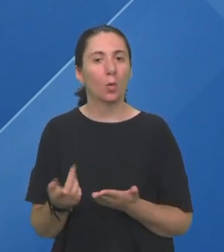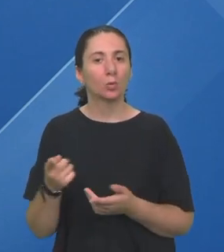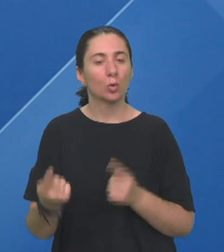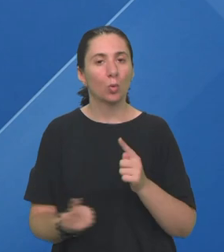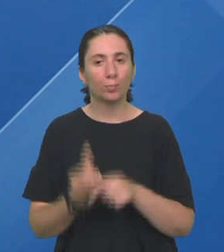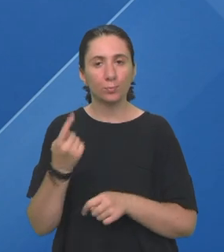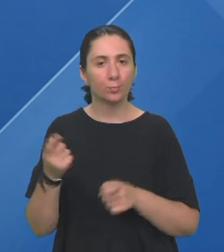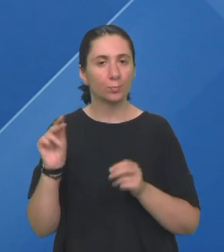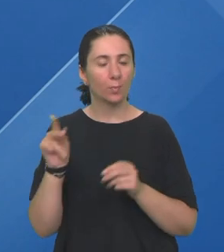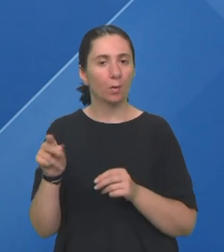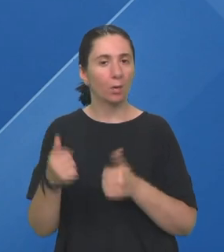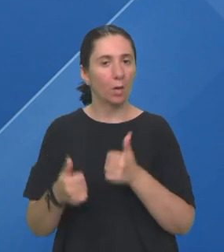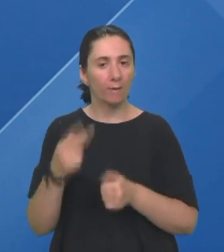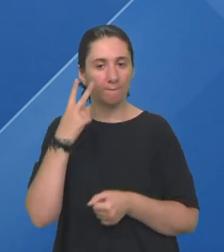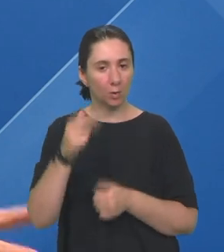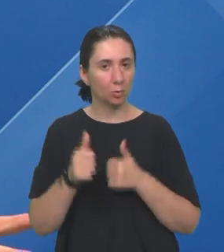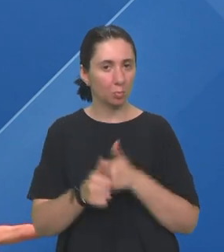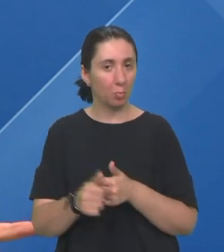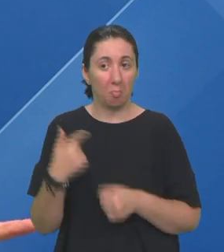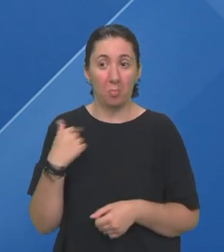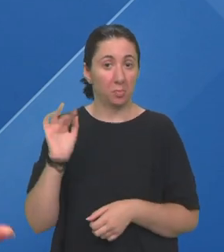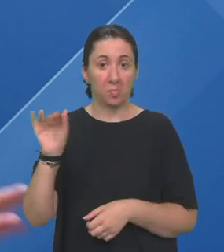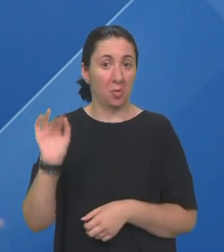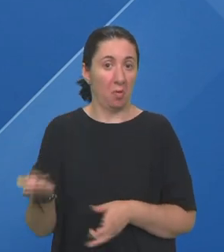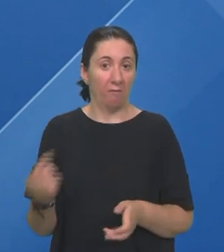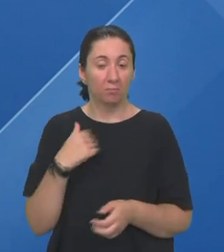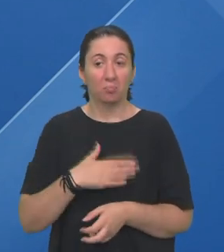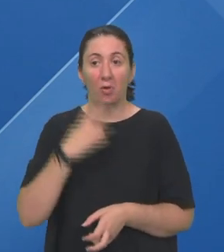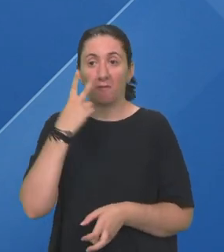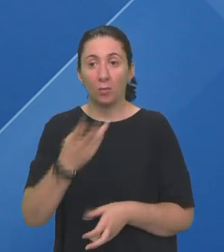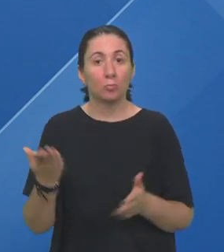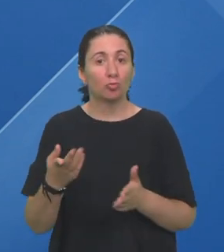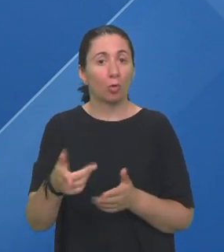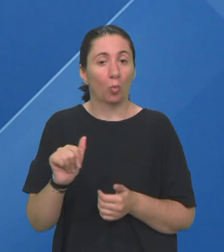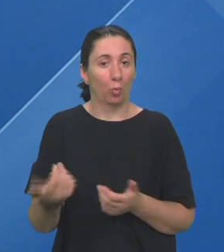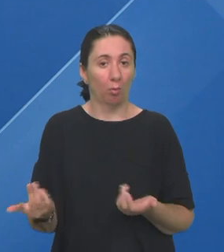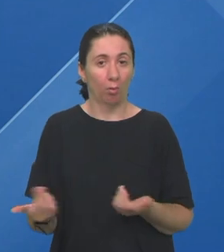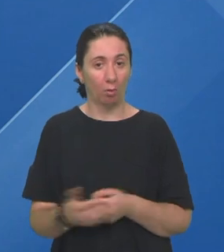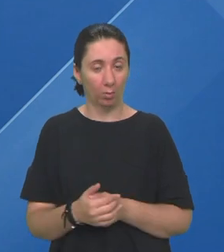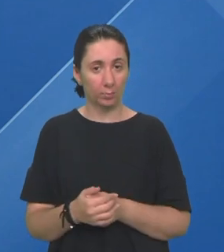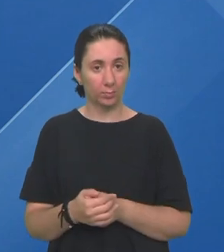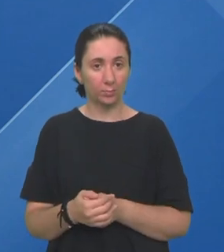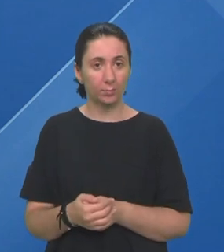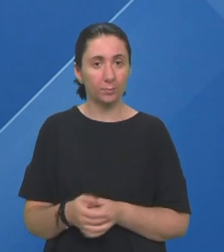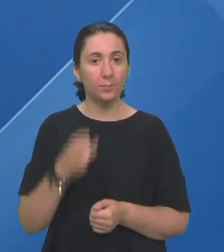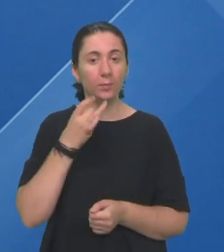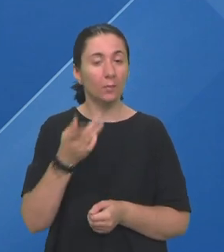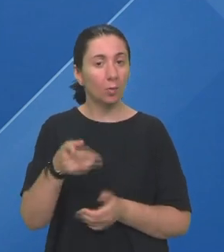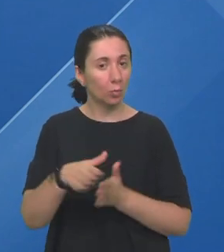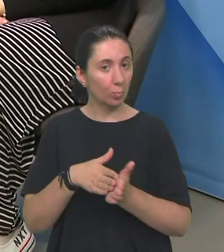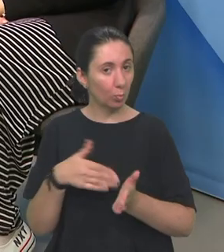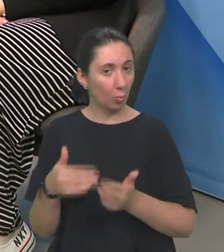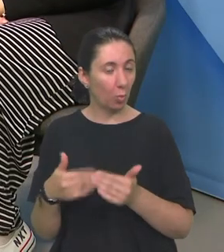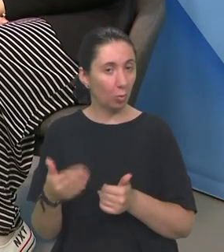pojavio taj natječaj za vidjet ćeg pratitelja Evo, ja sam se javila, baš sam htjela vidjeti šta to zapravo je I kad je to tako